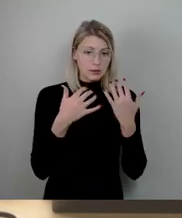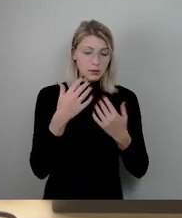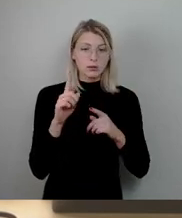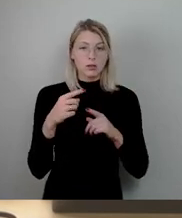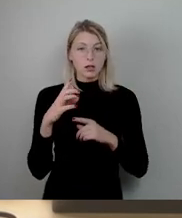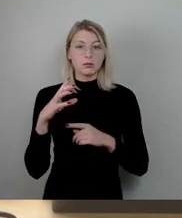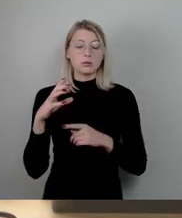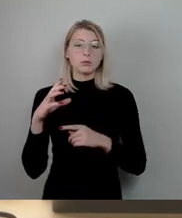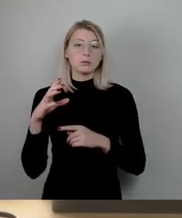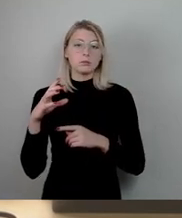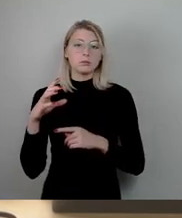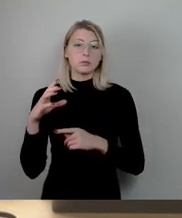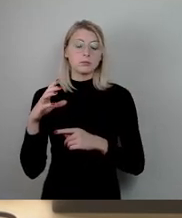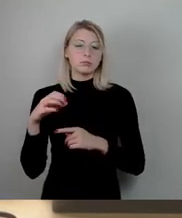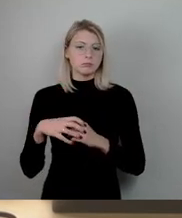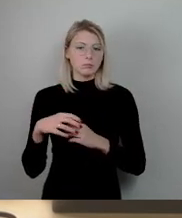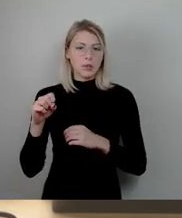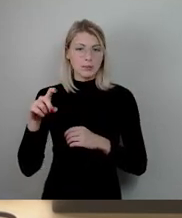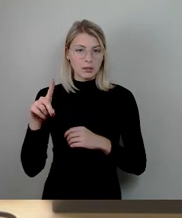Redebedarf gibt. Peter Krüger, bitte.